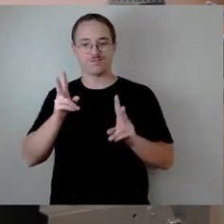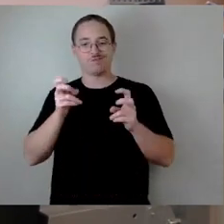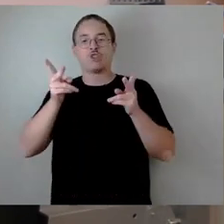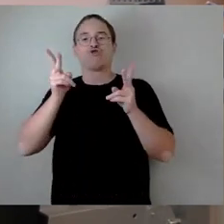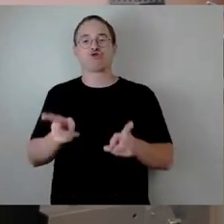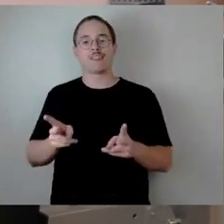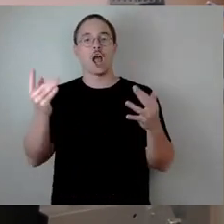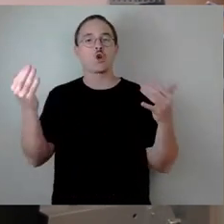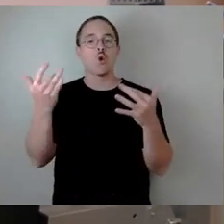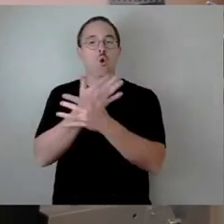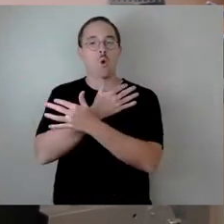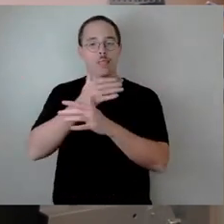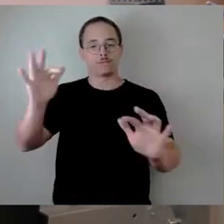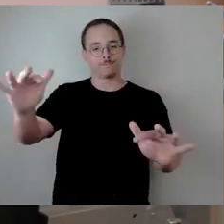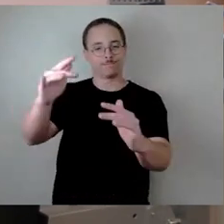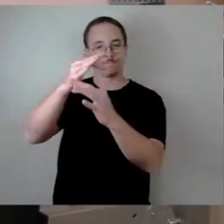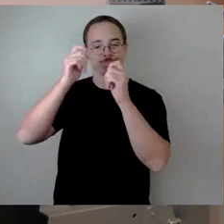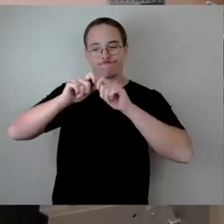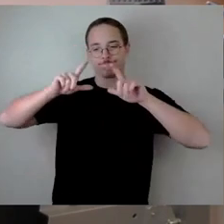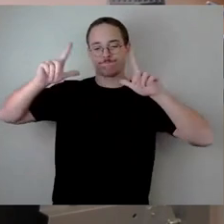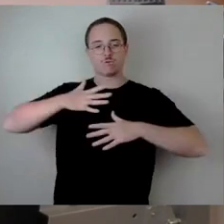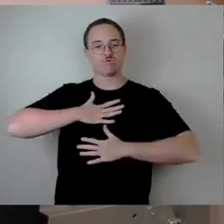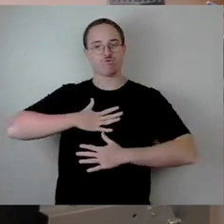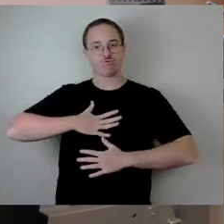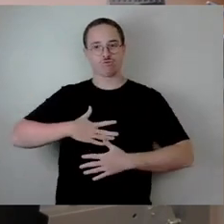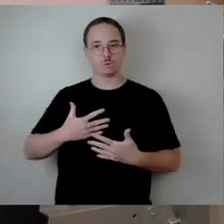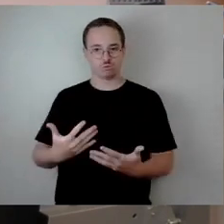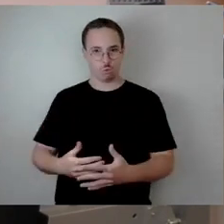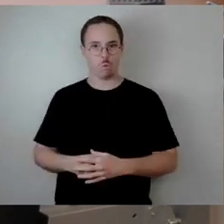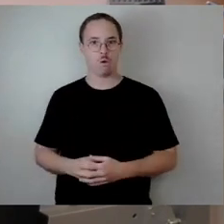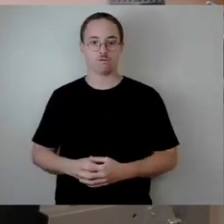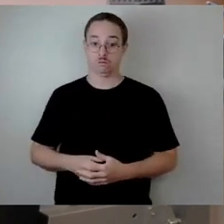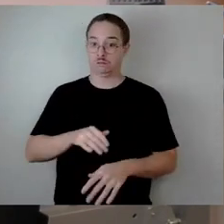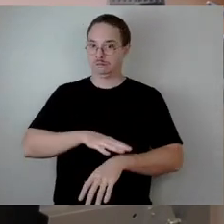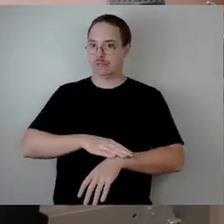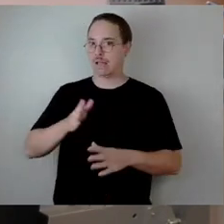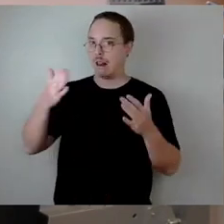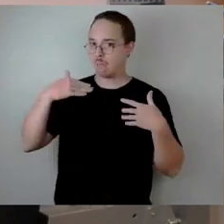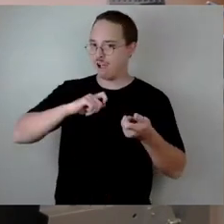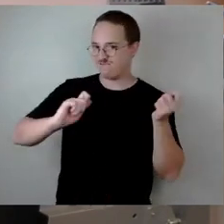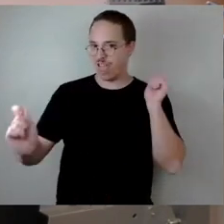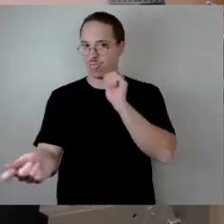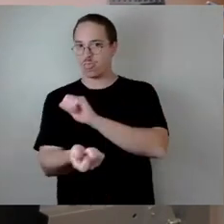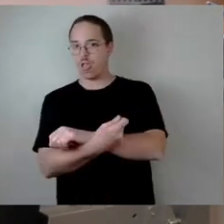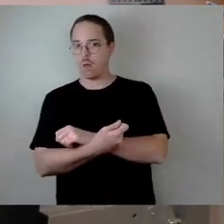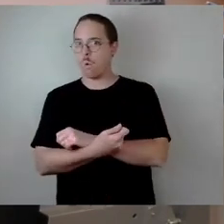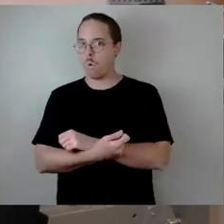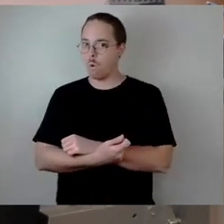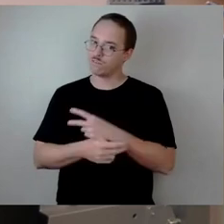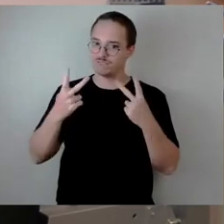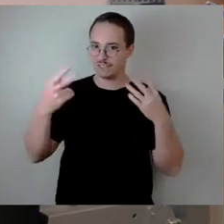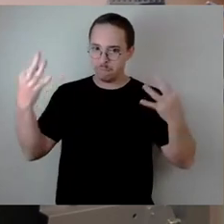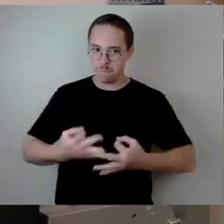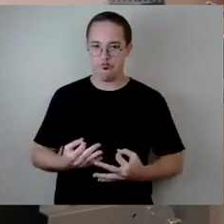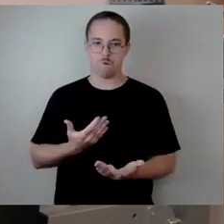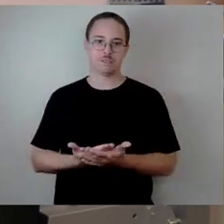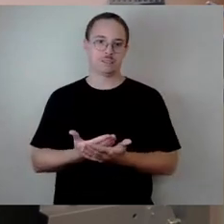von dem es ja eigentlich gar nicht genug geben kann in Zeiten des Klimawandels. Und von daher, denke ich, ist